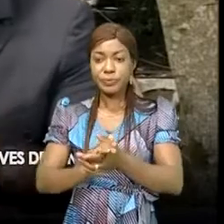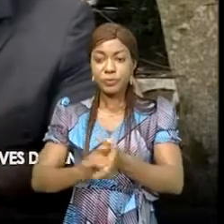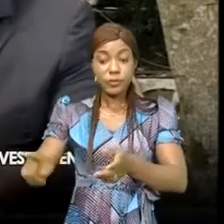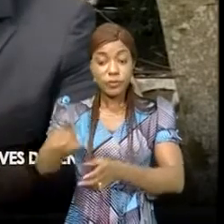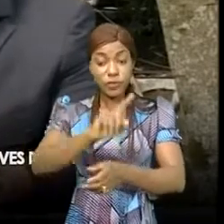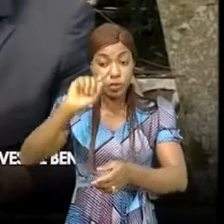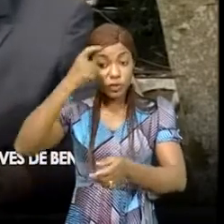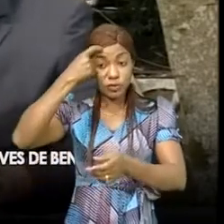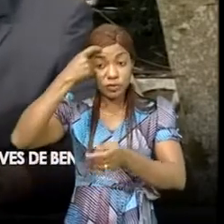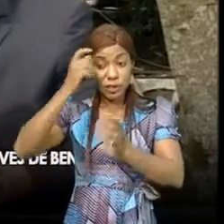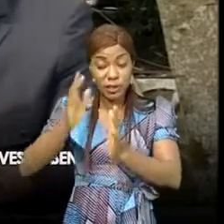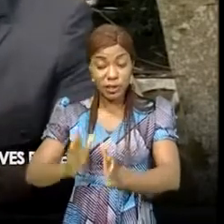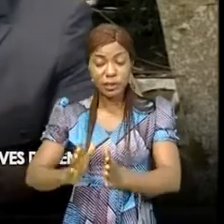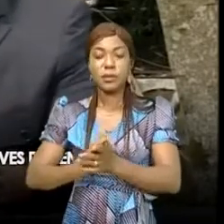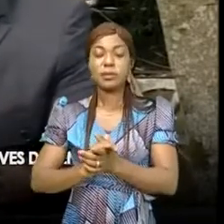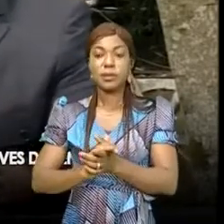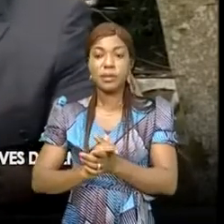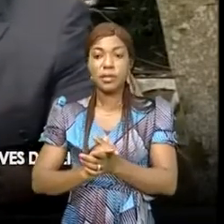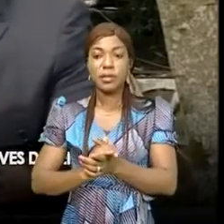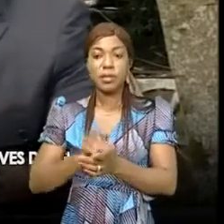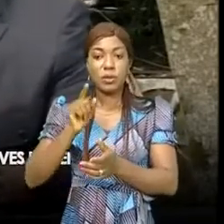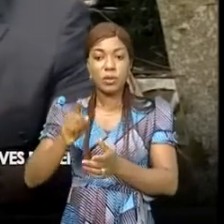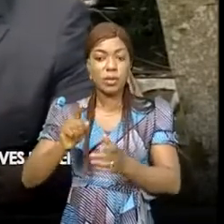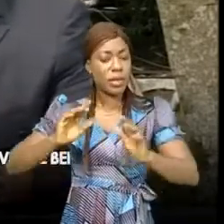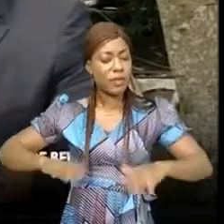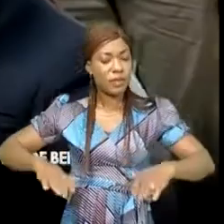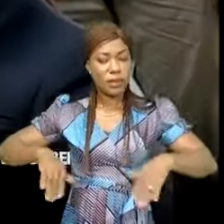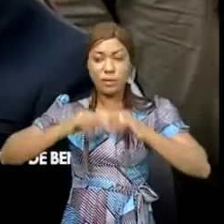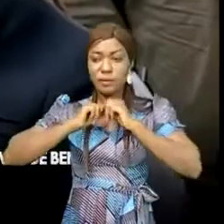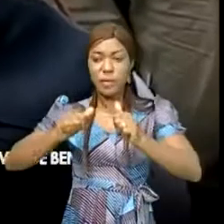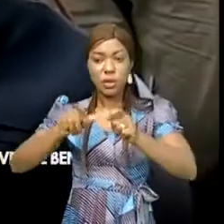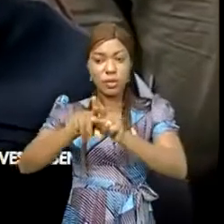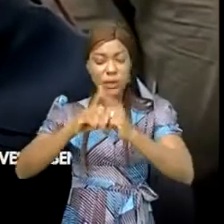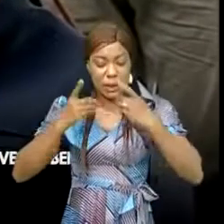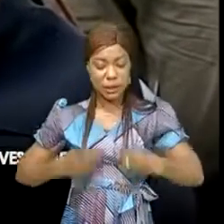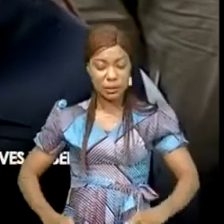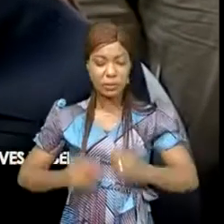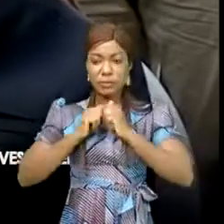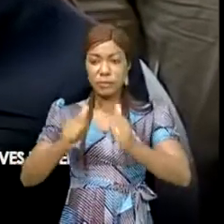gouverneur, disais-je, n'a pas été désavoué. Loin de là.